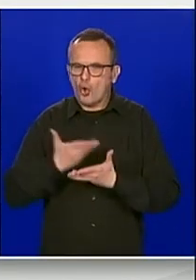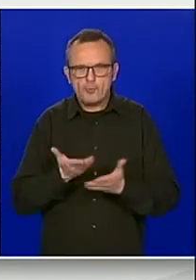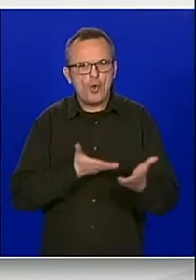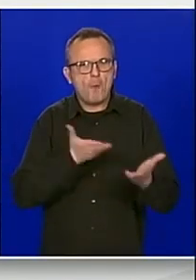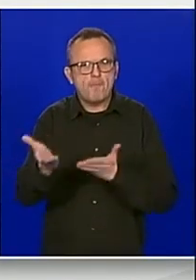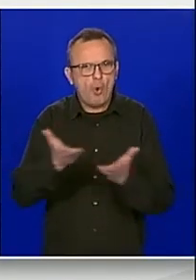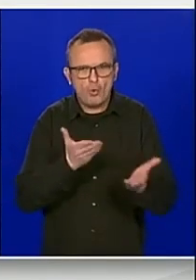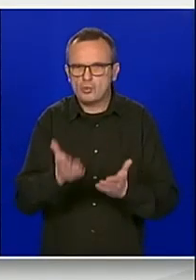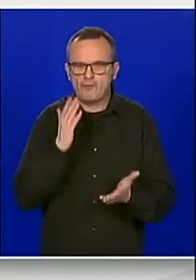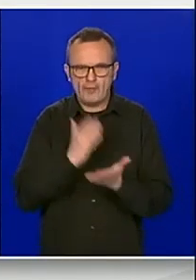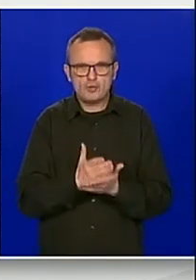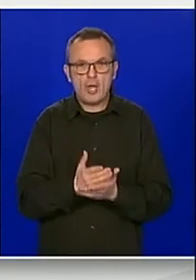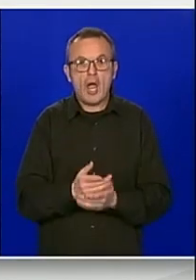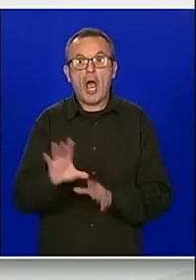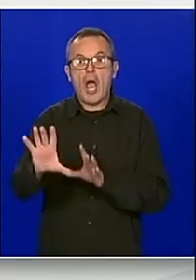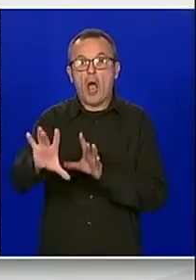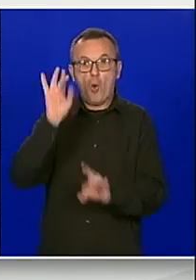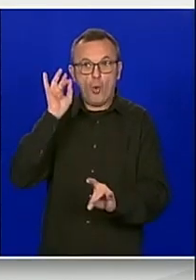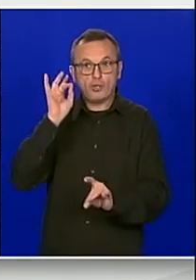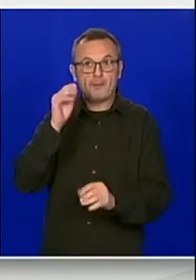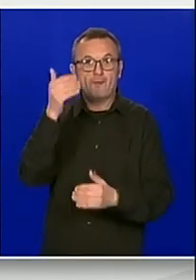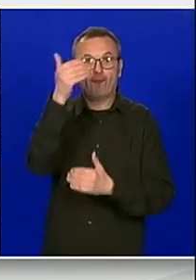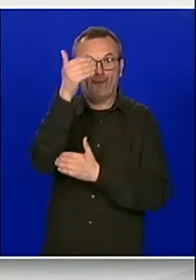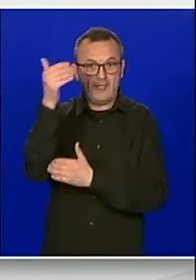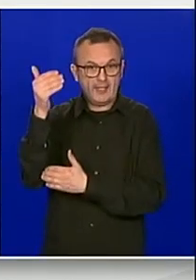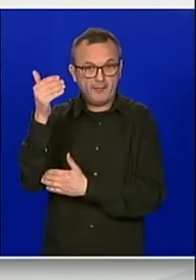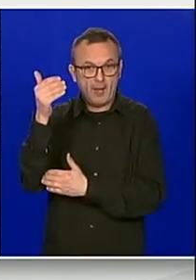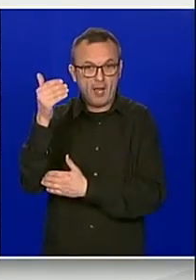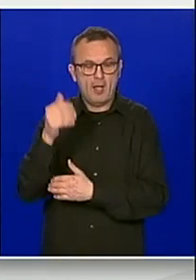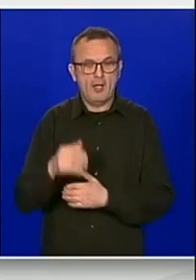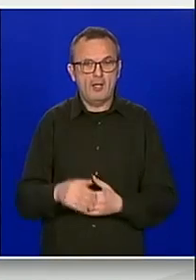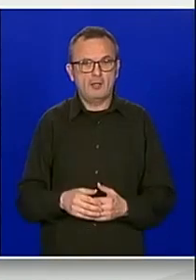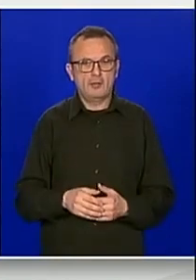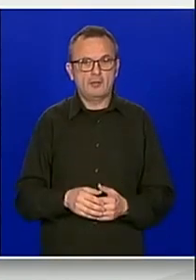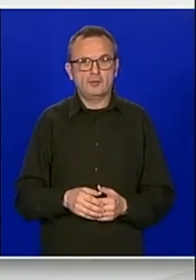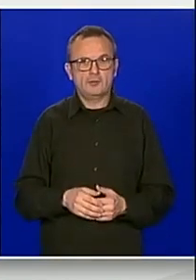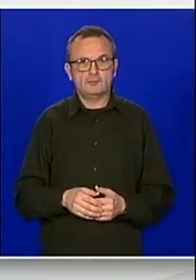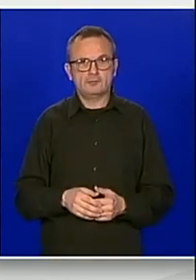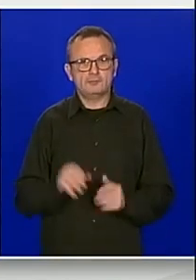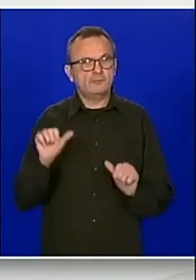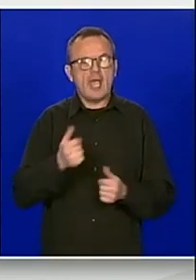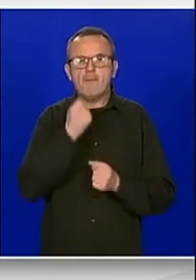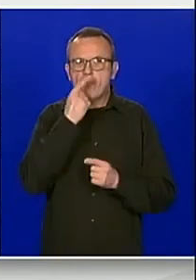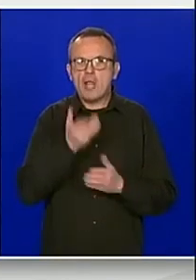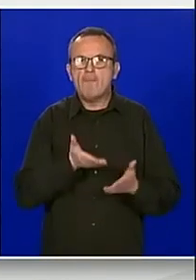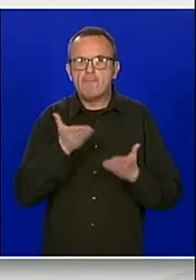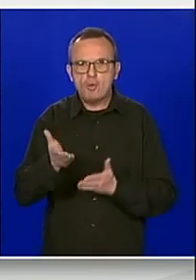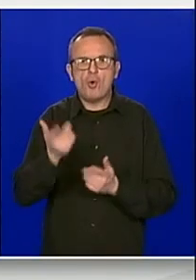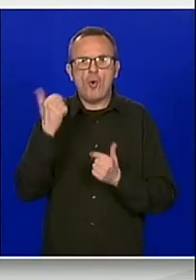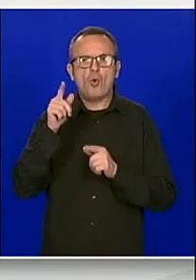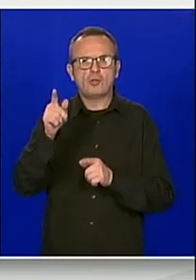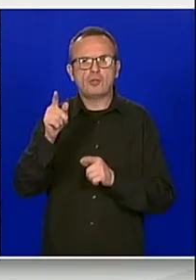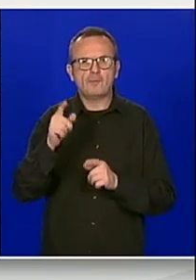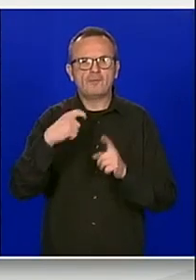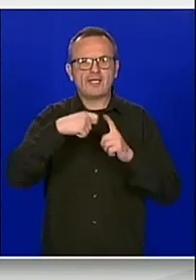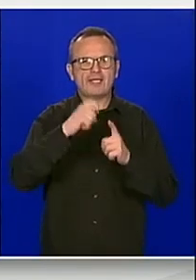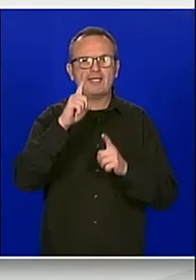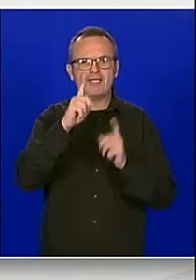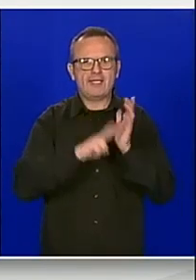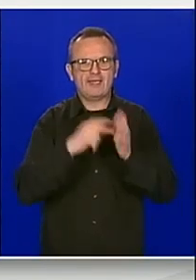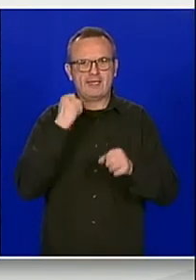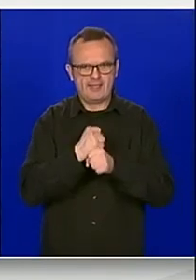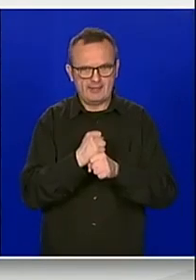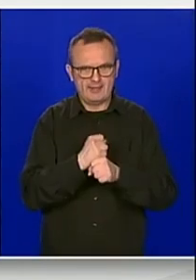odabran ponuditelj, odnosno odabrana prihvatljiva i ekonomski najpovoljnija ponuda je ponuditelja King ICT